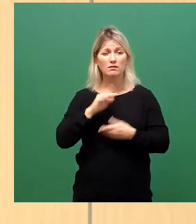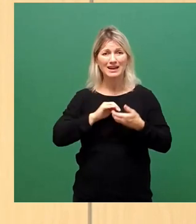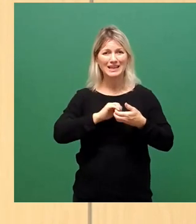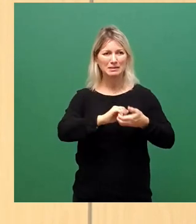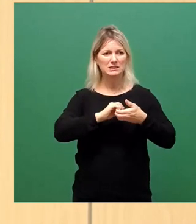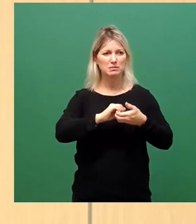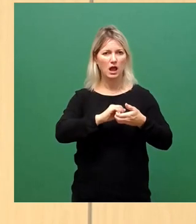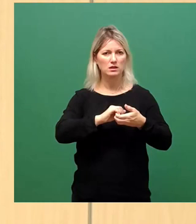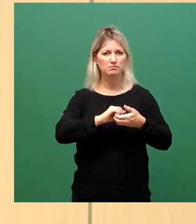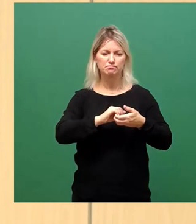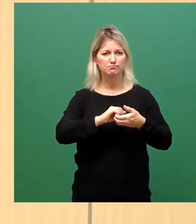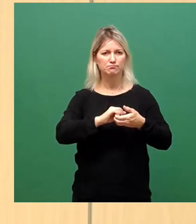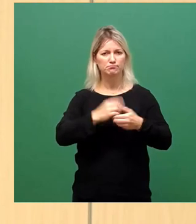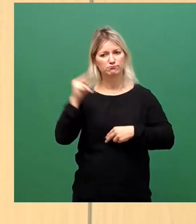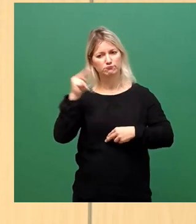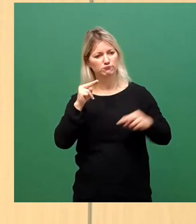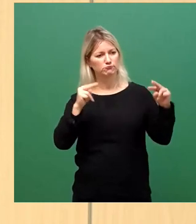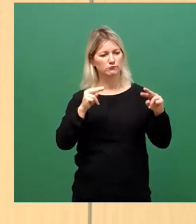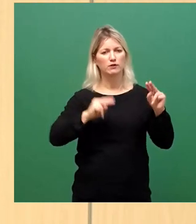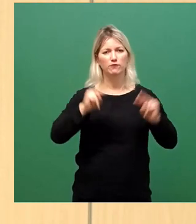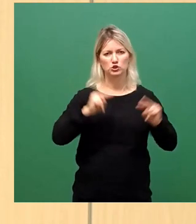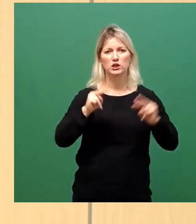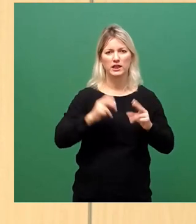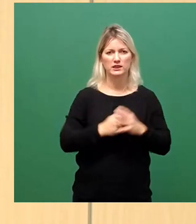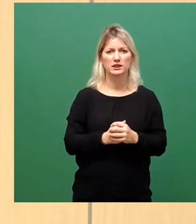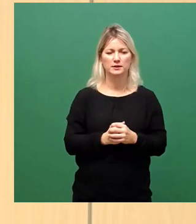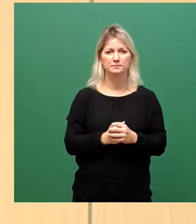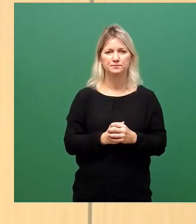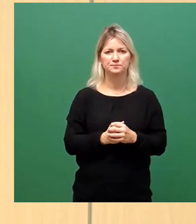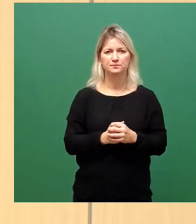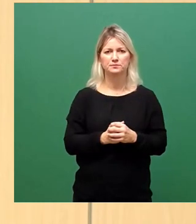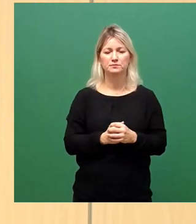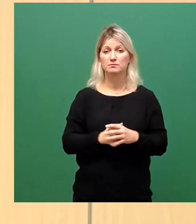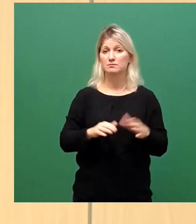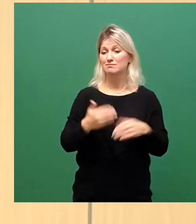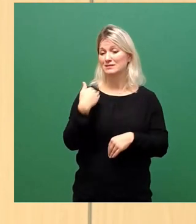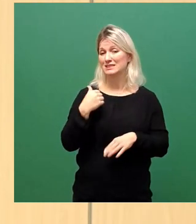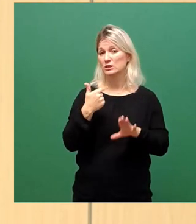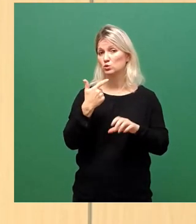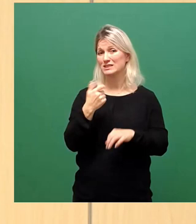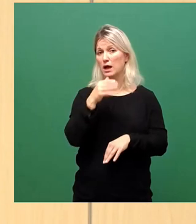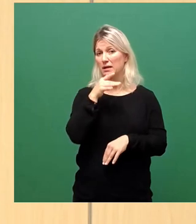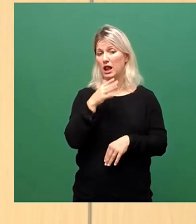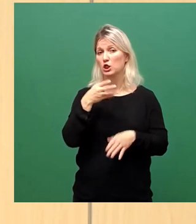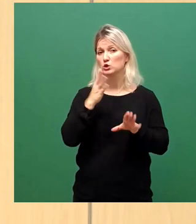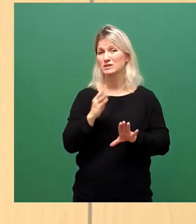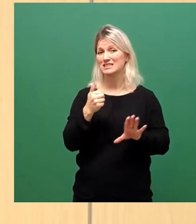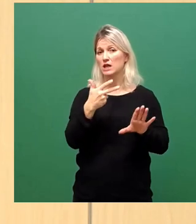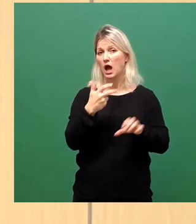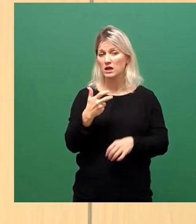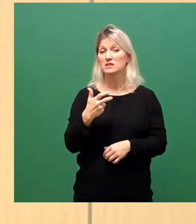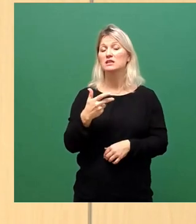Krankheit, dieser Pandemie. Am 26. April 1986 ging Tschernobyl hoch.